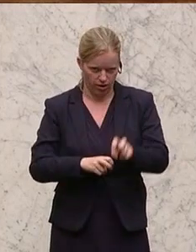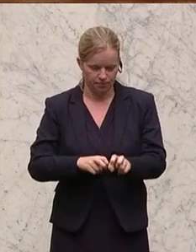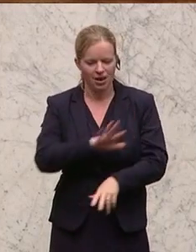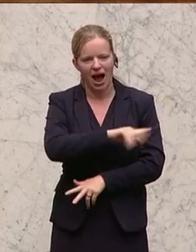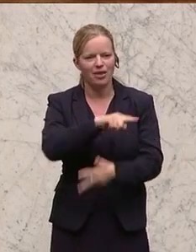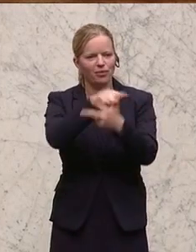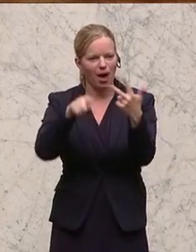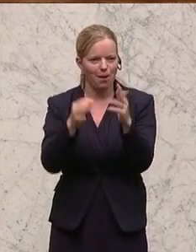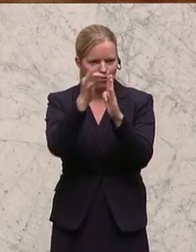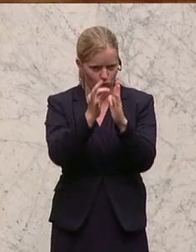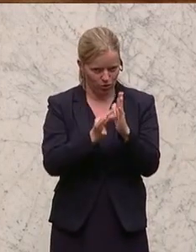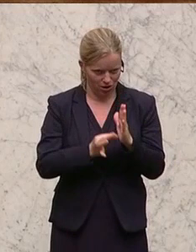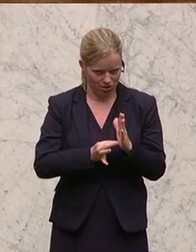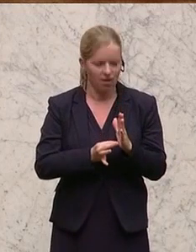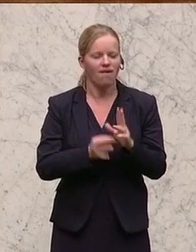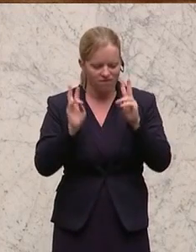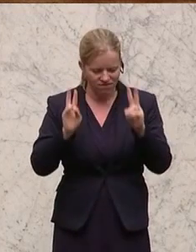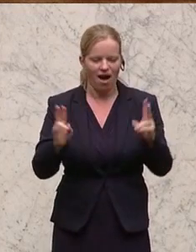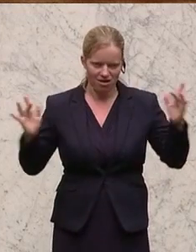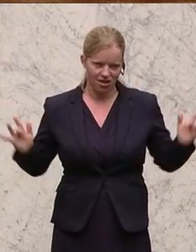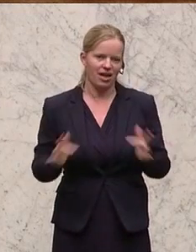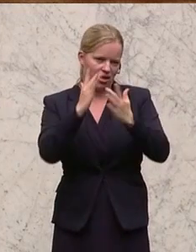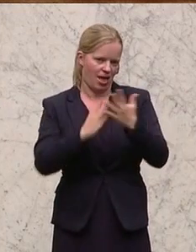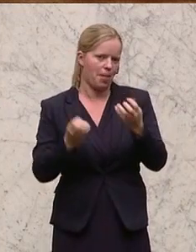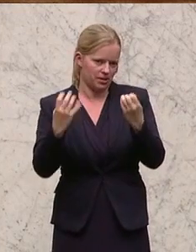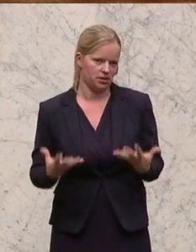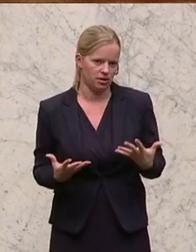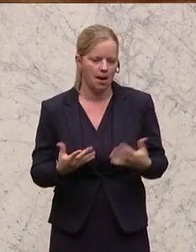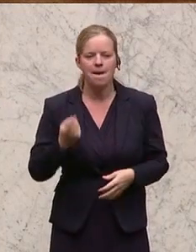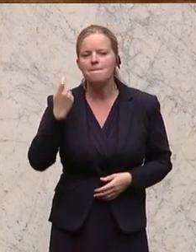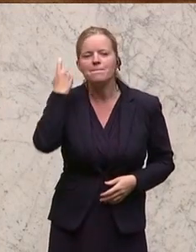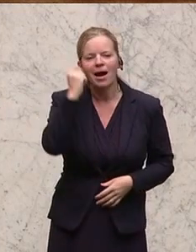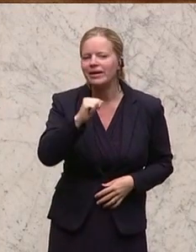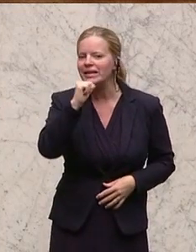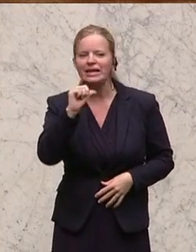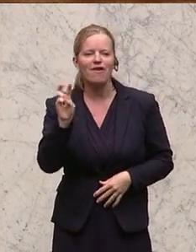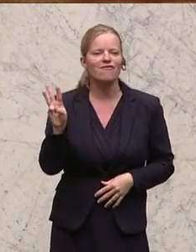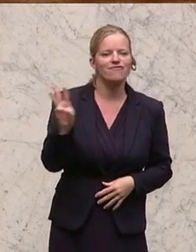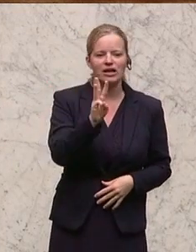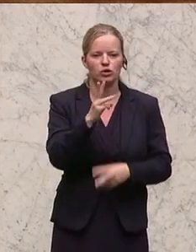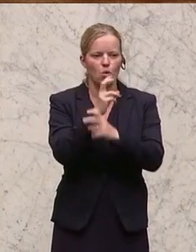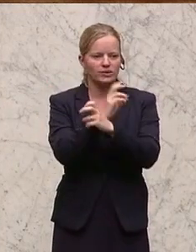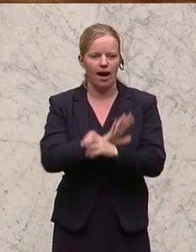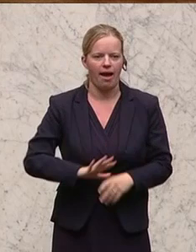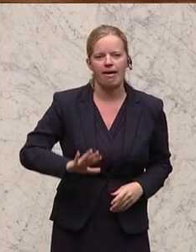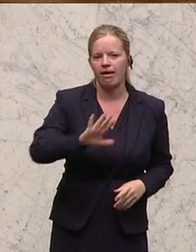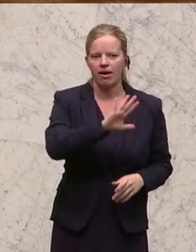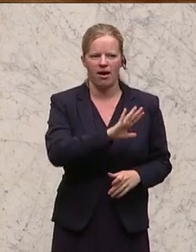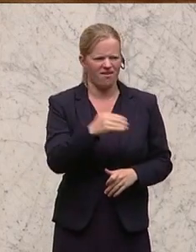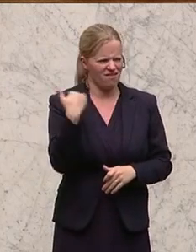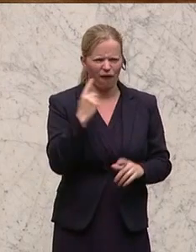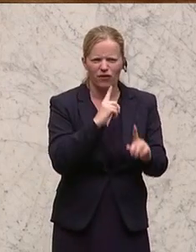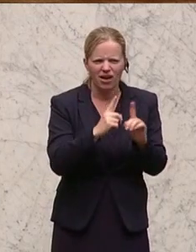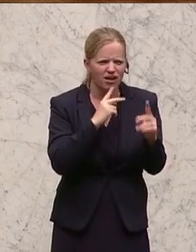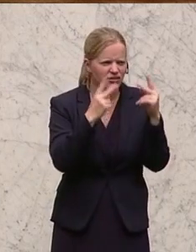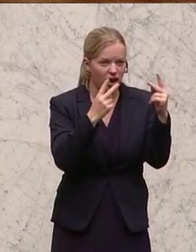Punkte ins Gegenteil verkehrt werden. Und ich gehe jetzt nicht in den Westen Österreichs, wo es einen dramatischen Anstieg von Verkehrswerten gegeben hat,